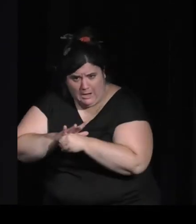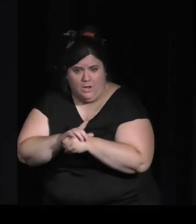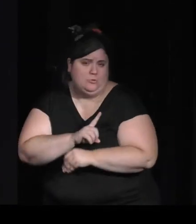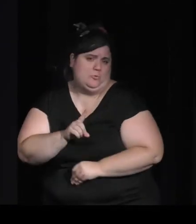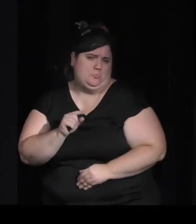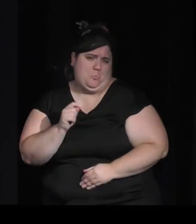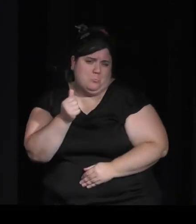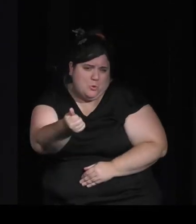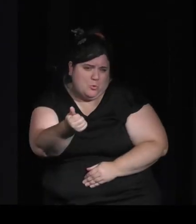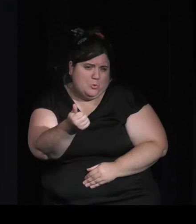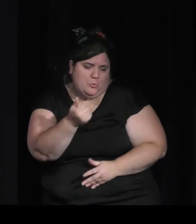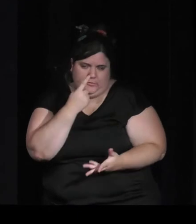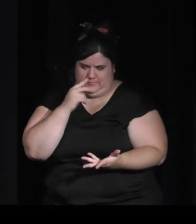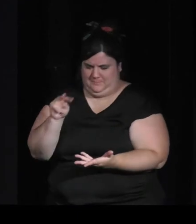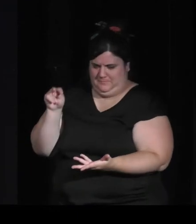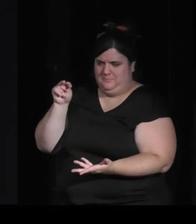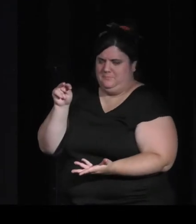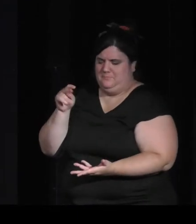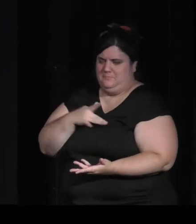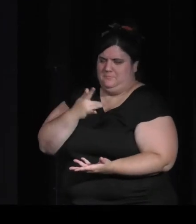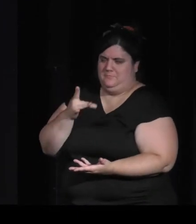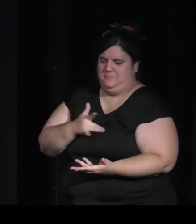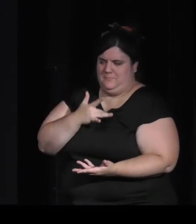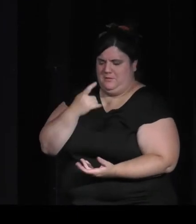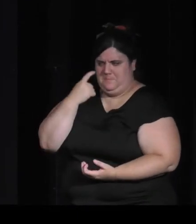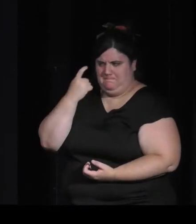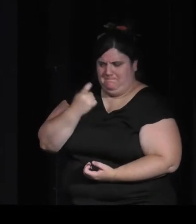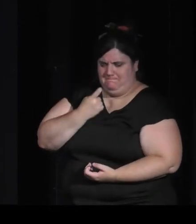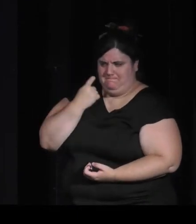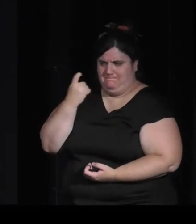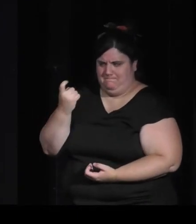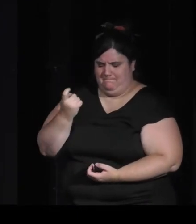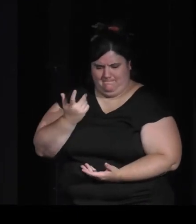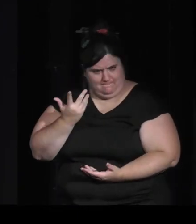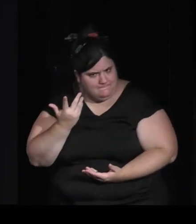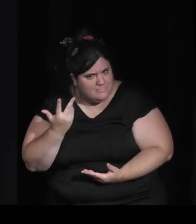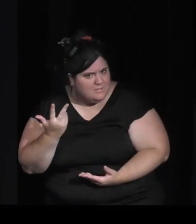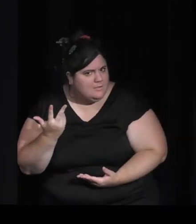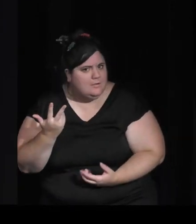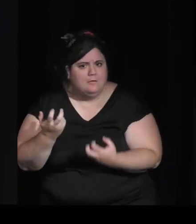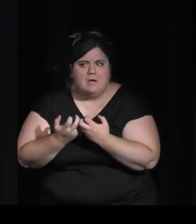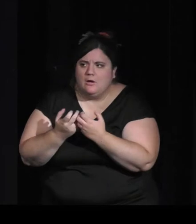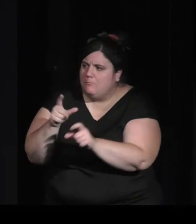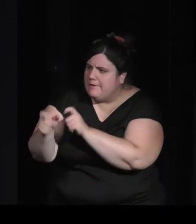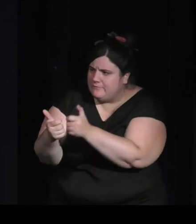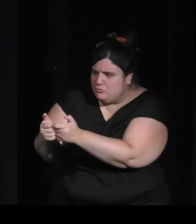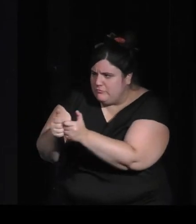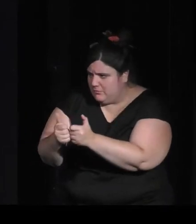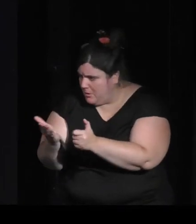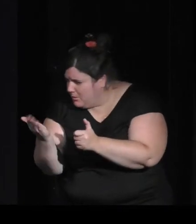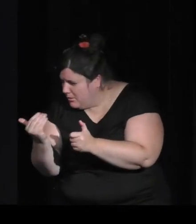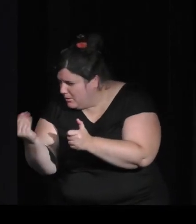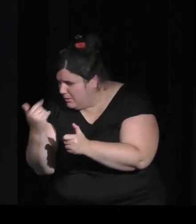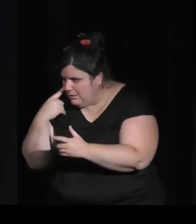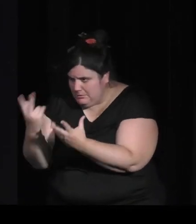intéressé à ça et on s'est rendu compte que parmi les expériences, quand les gens décrivent leurs pratiques, même quand on les observe en fait,